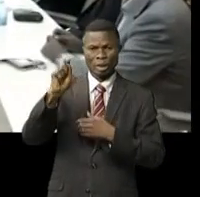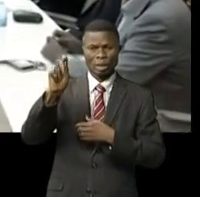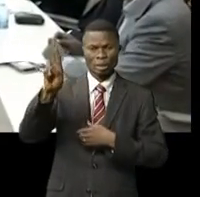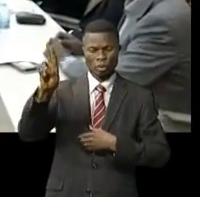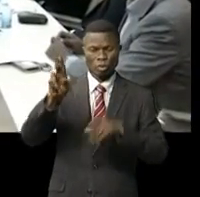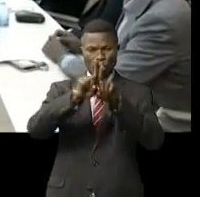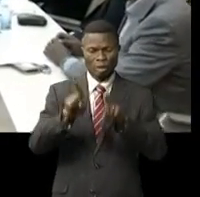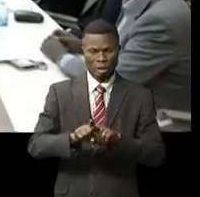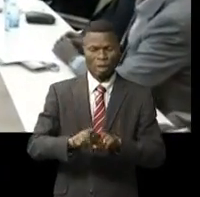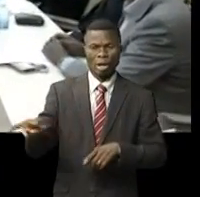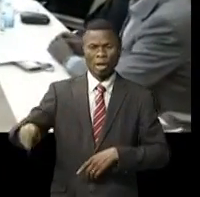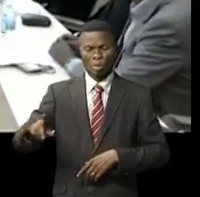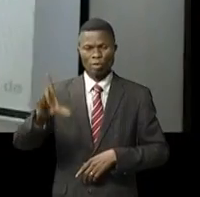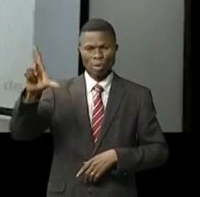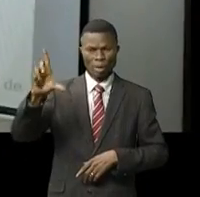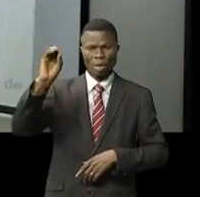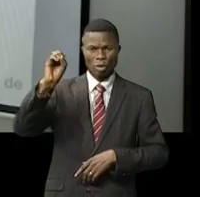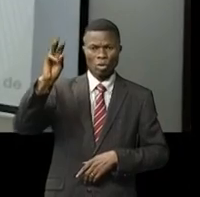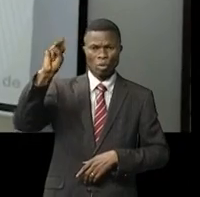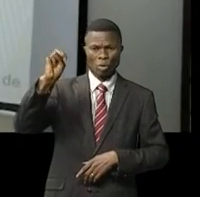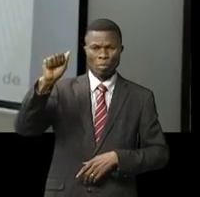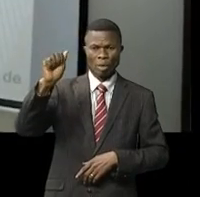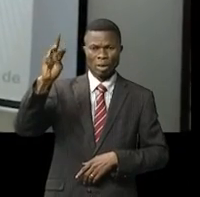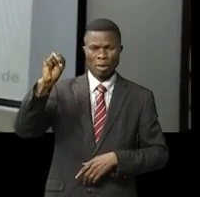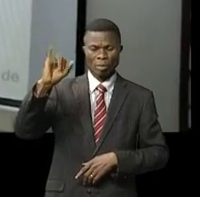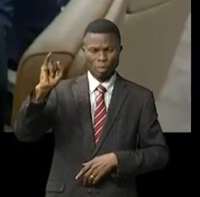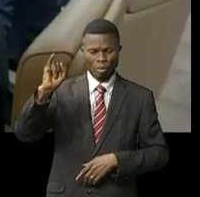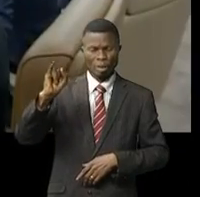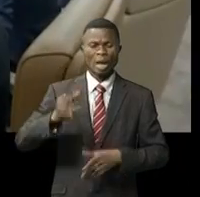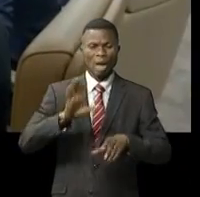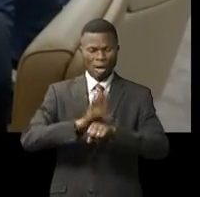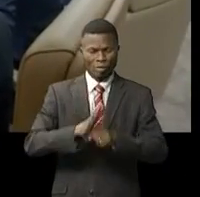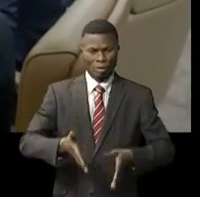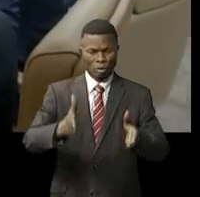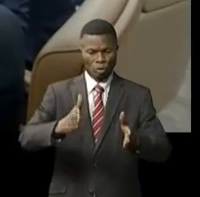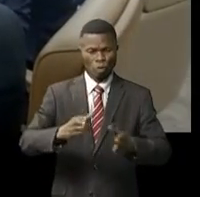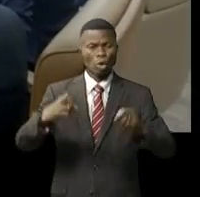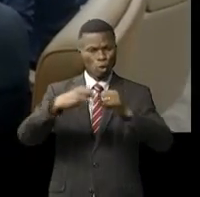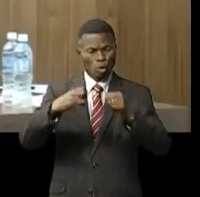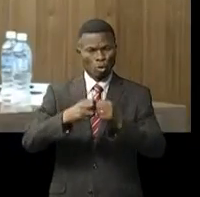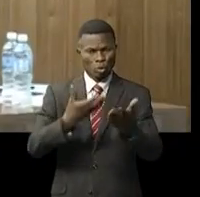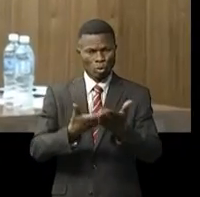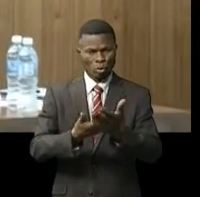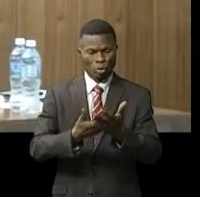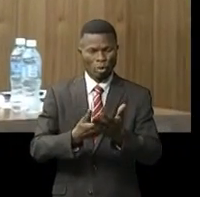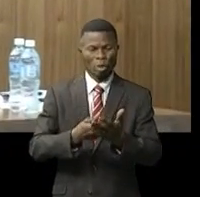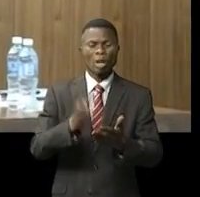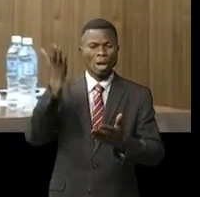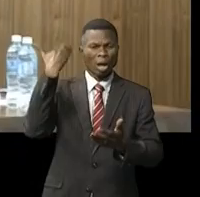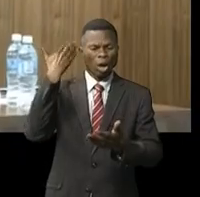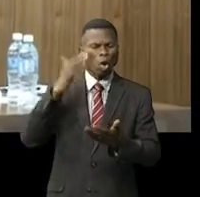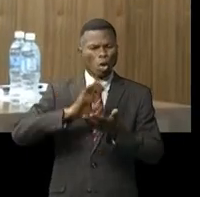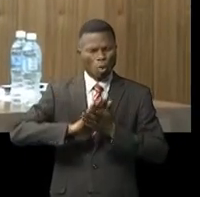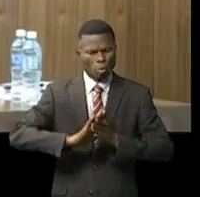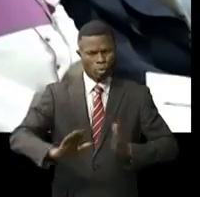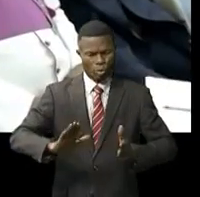'élomami avec les infrastructures routières la construction de sources d'énergie électrique et l'approvisionnement en eau potable